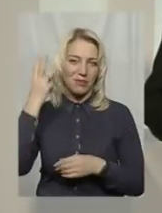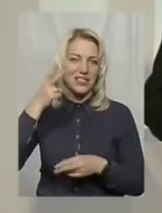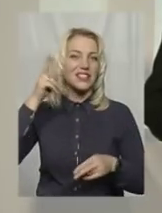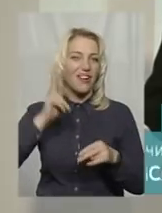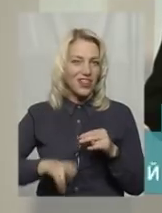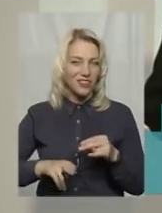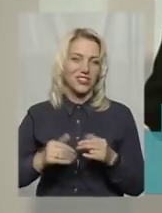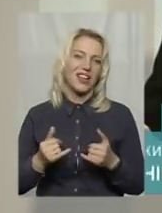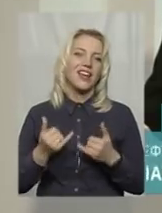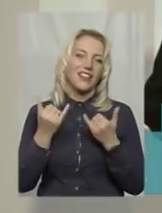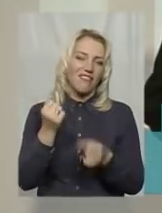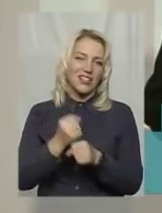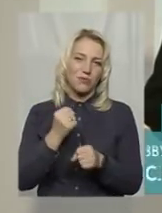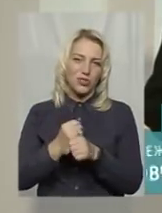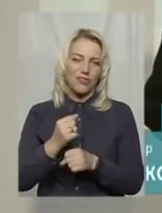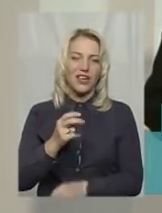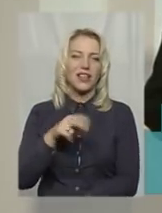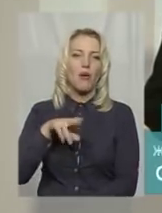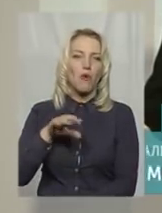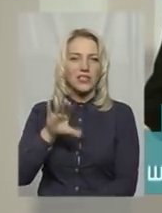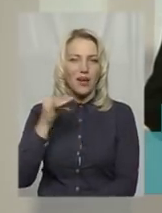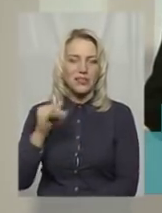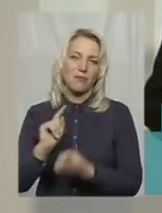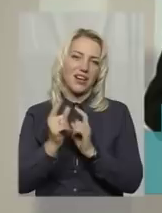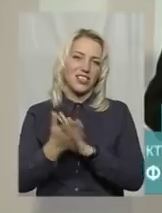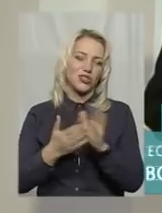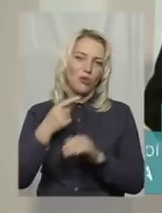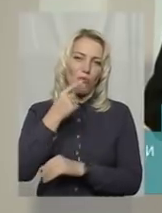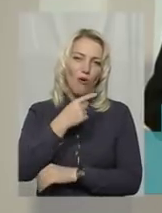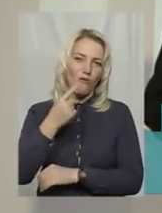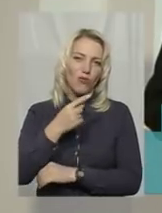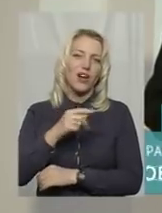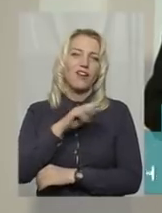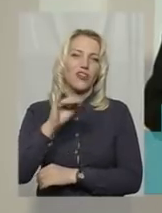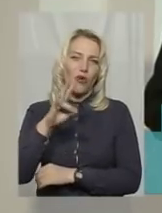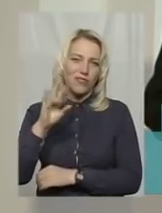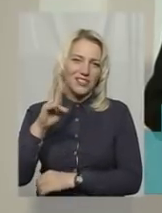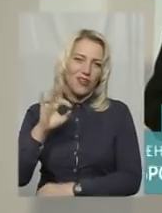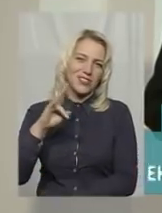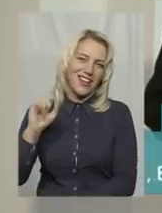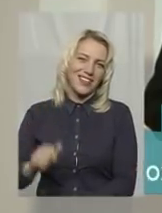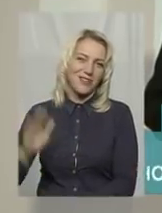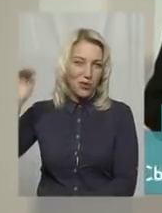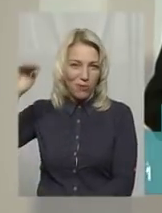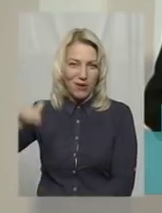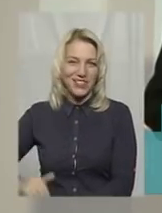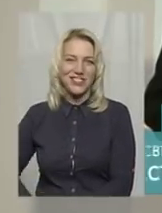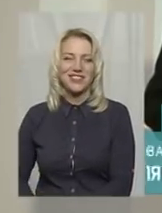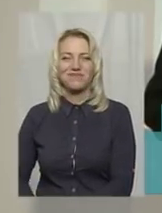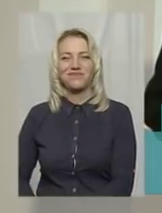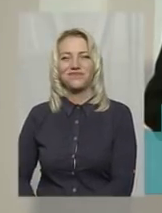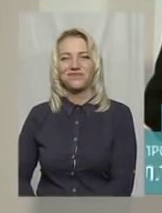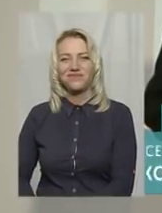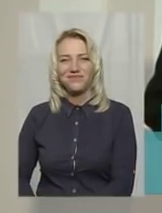завершується. В студії для вас працювали Віталій Постемський, перекладач на жест в умову Оксана Фіновська. Залишайтесь